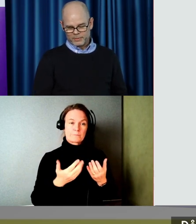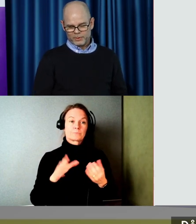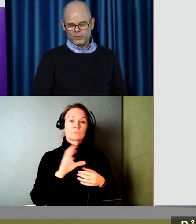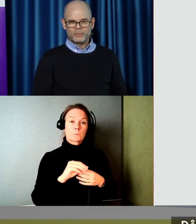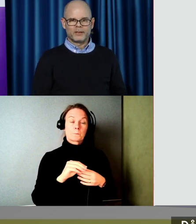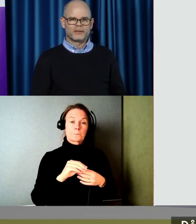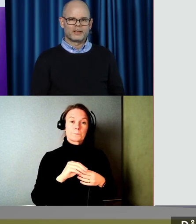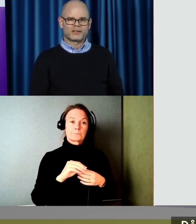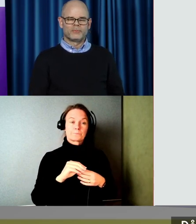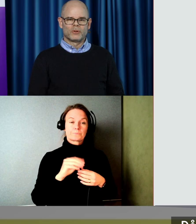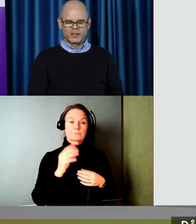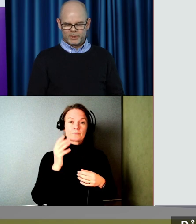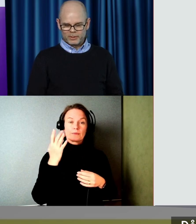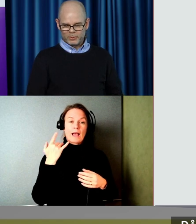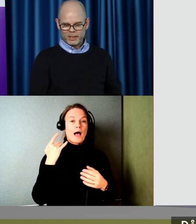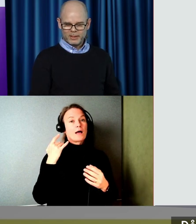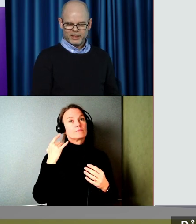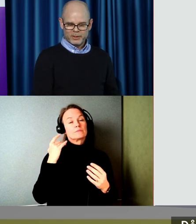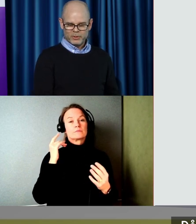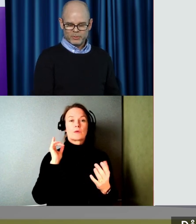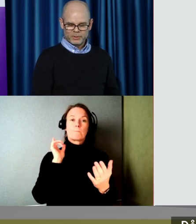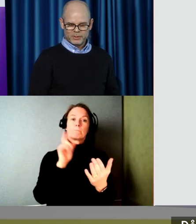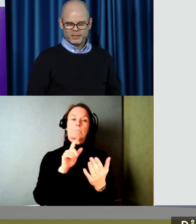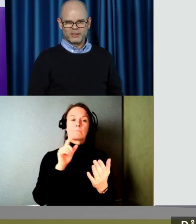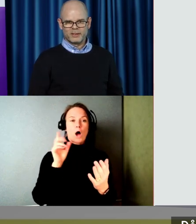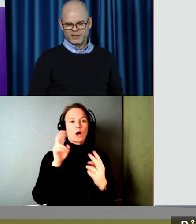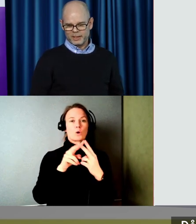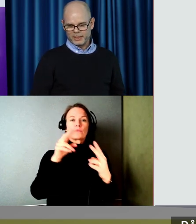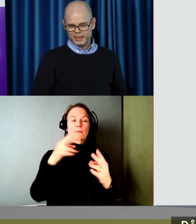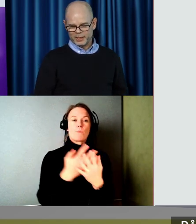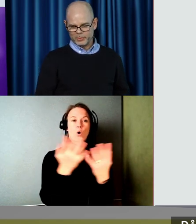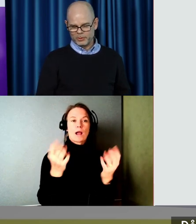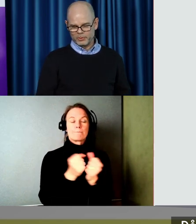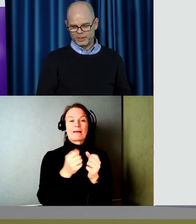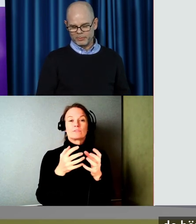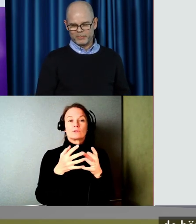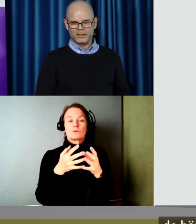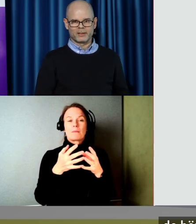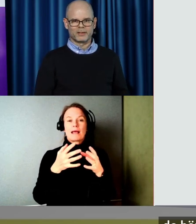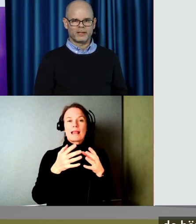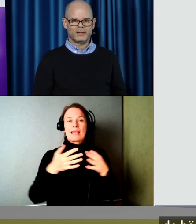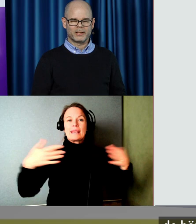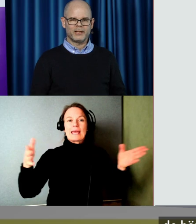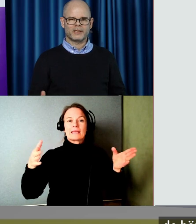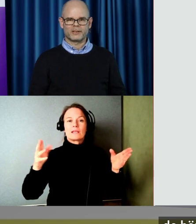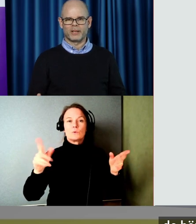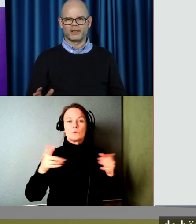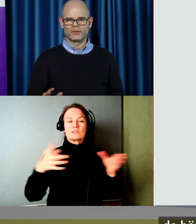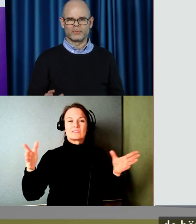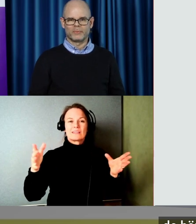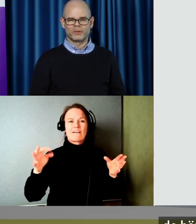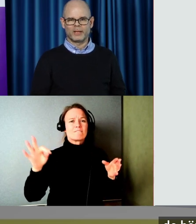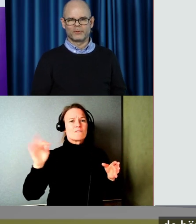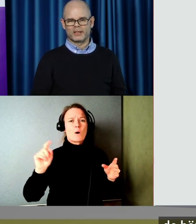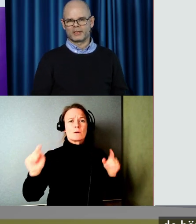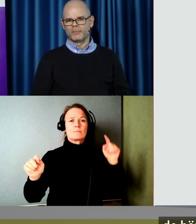Då når man ganska många men de här längre ut i den här stjärnexplosionen, de här prickarna, där är det glest mellan